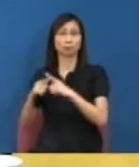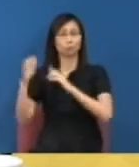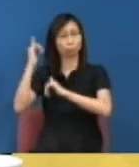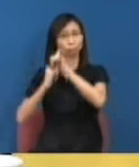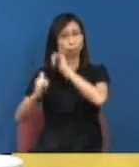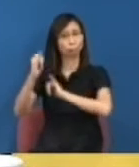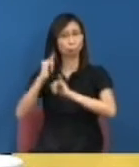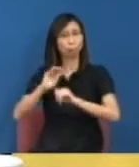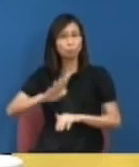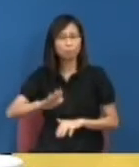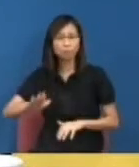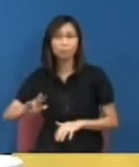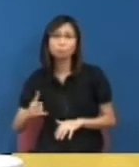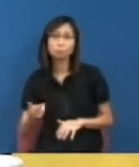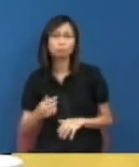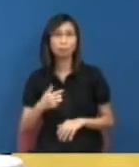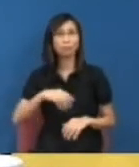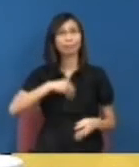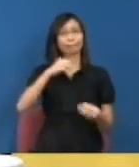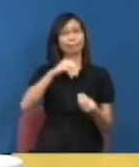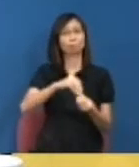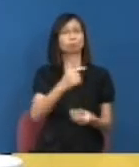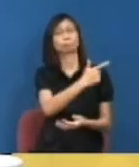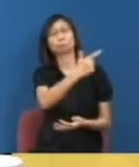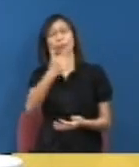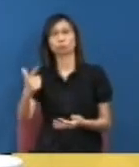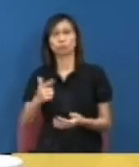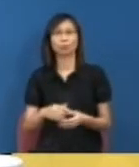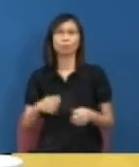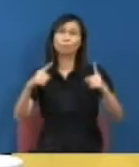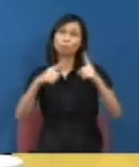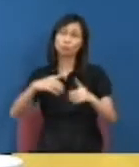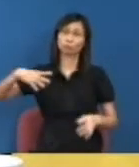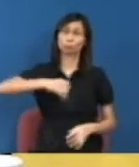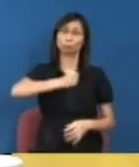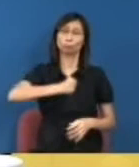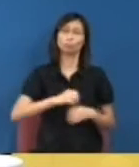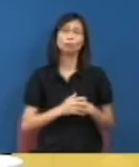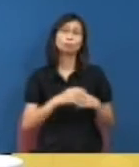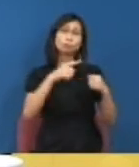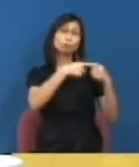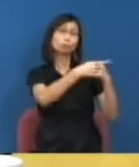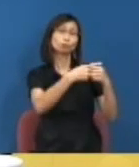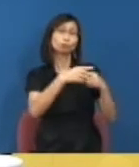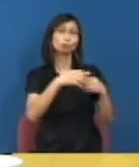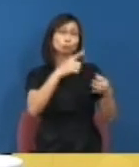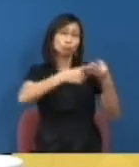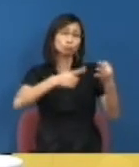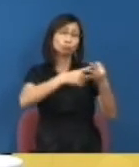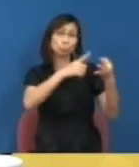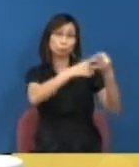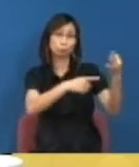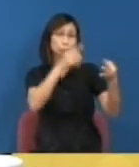另外就會有很多的擔心譬如人權方面的問題譬如戴耀廷教授陳文敏教授都出來說過